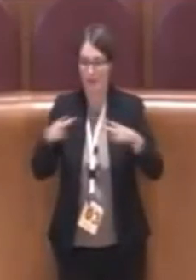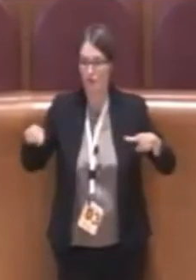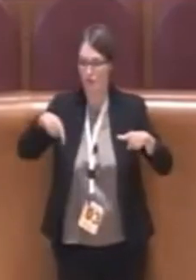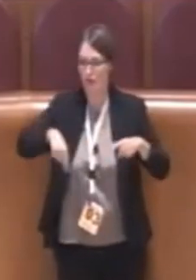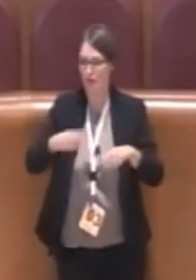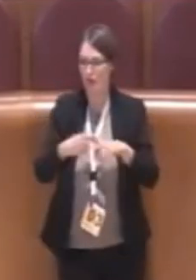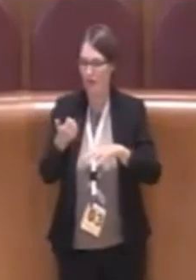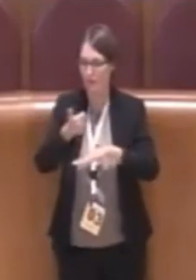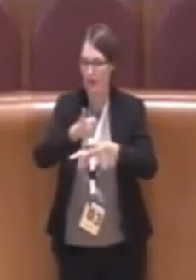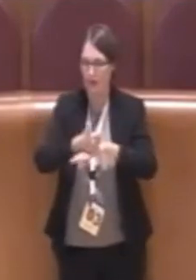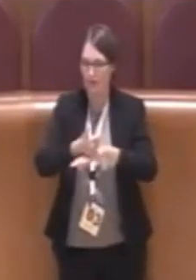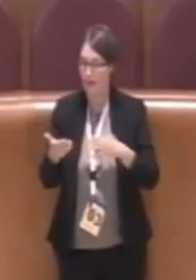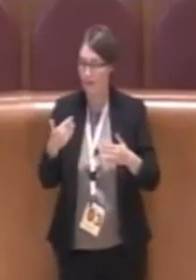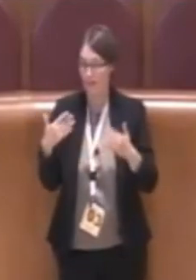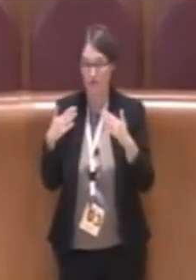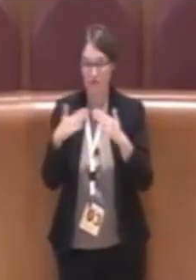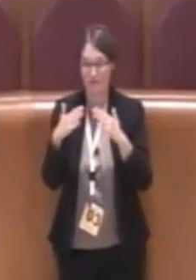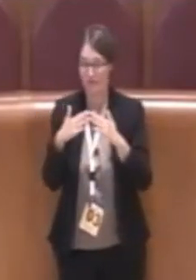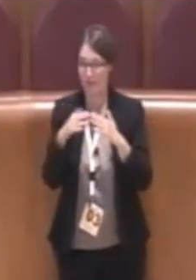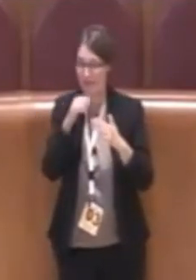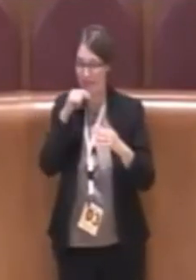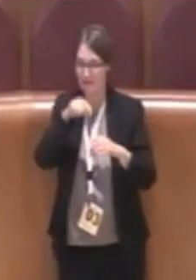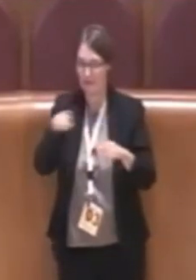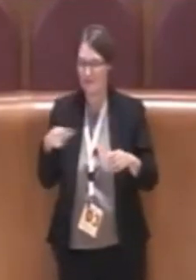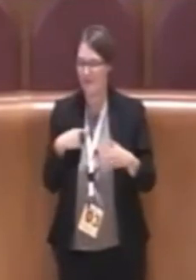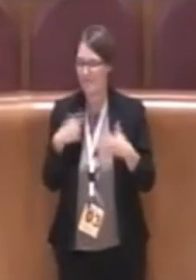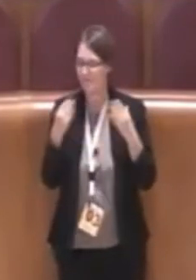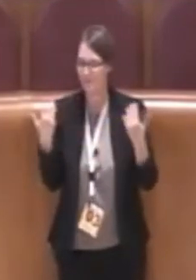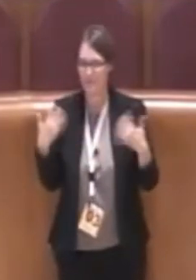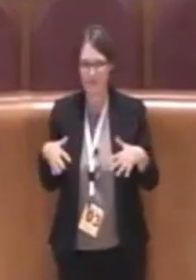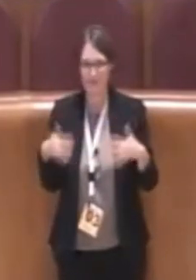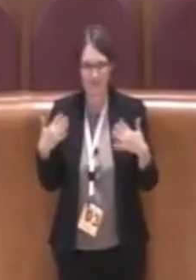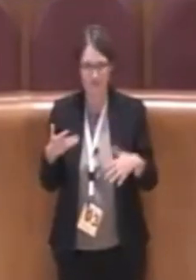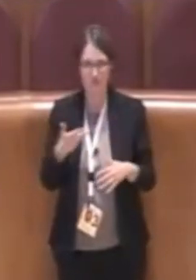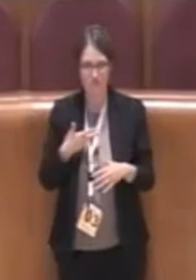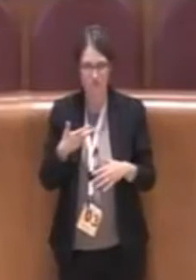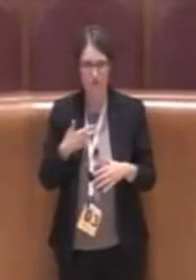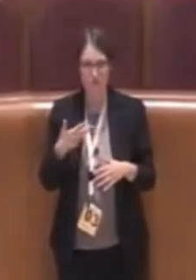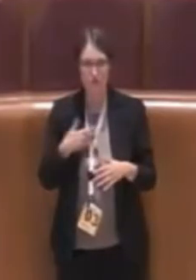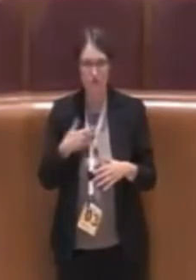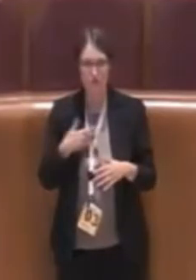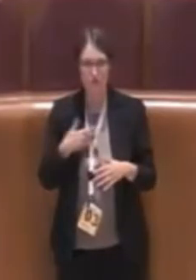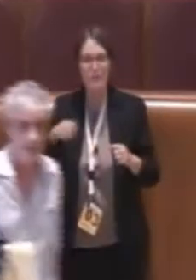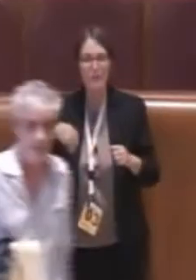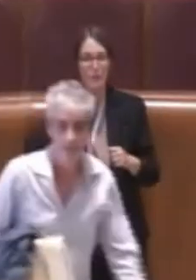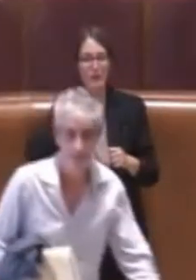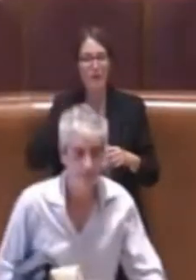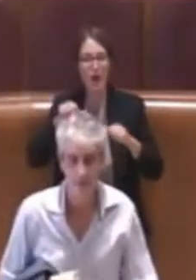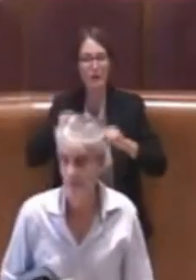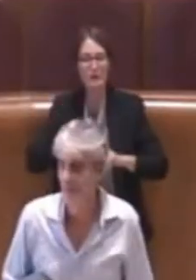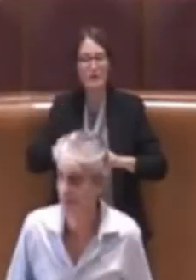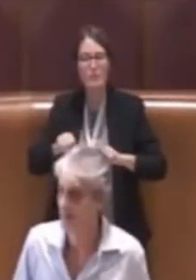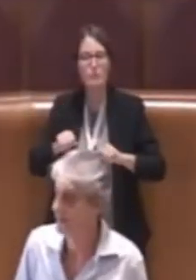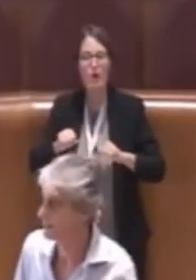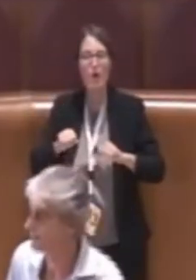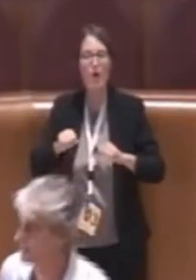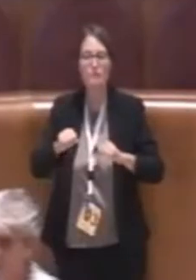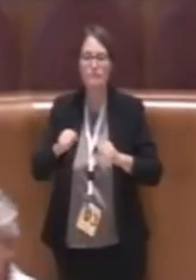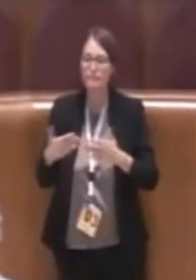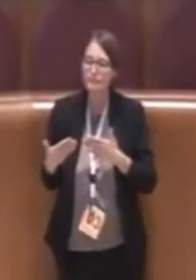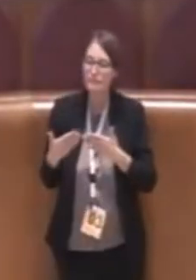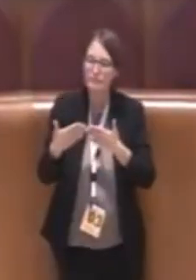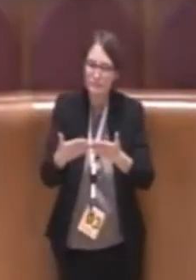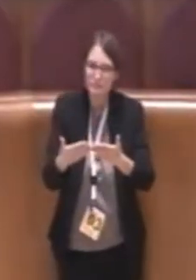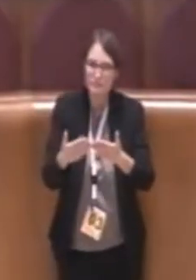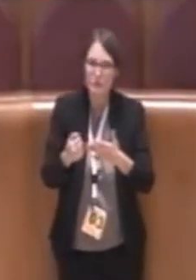presente in maniera massiva, possa essere in qualche modo contrastata.